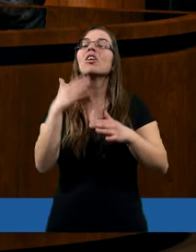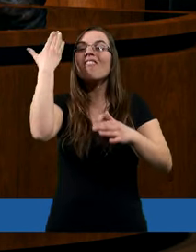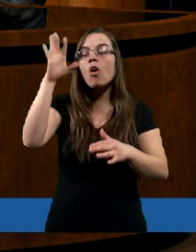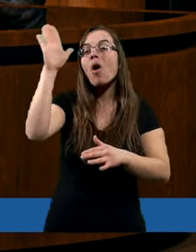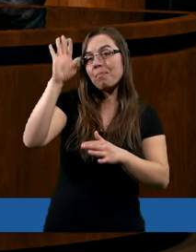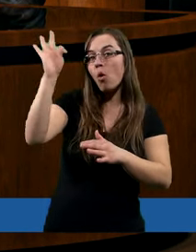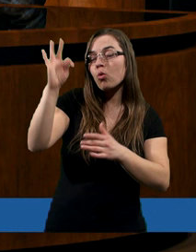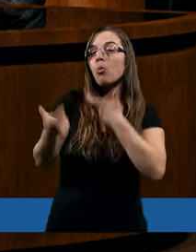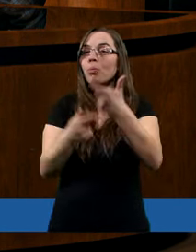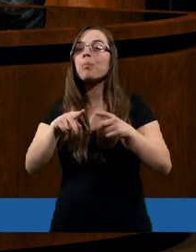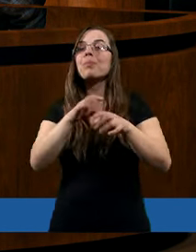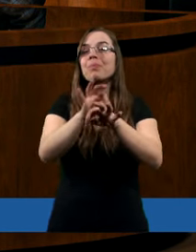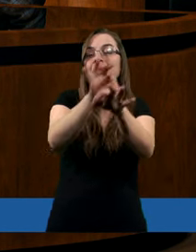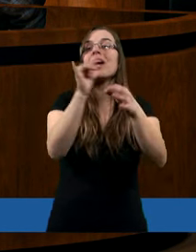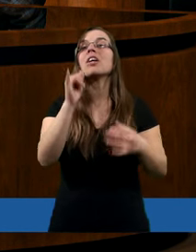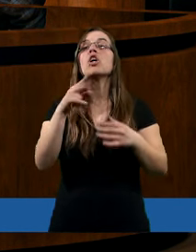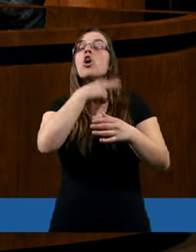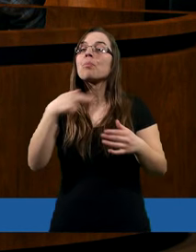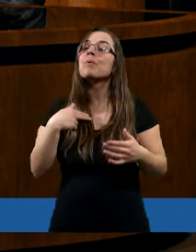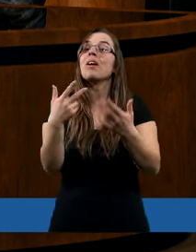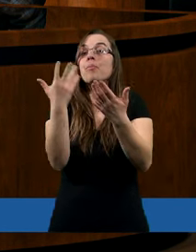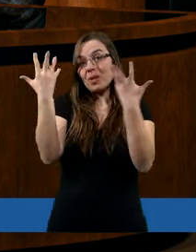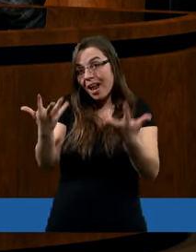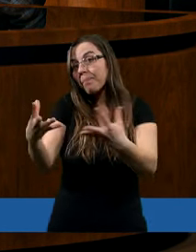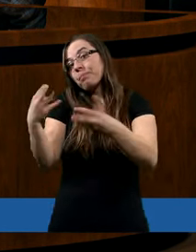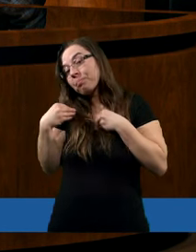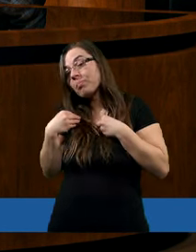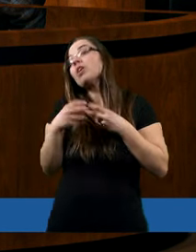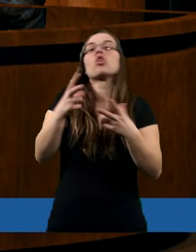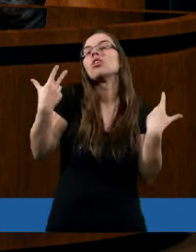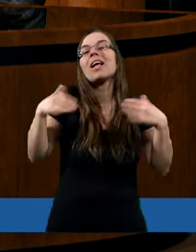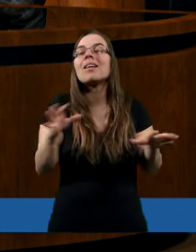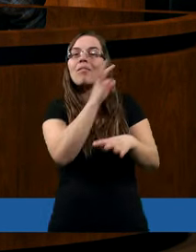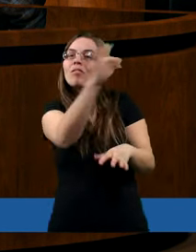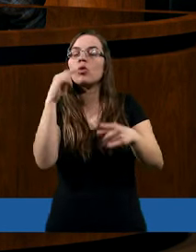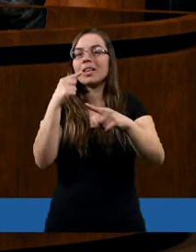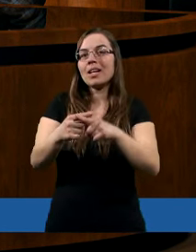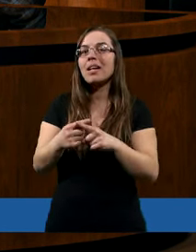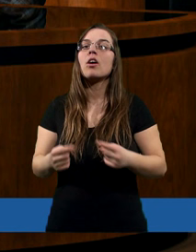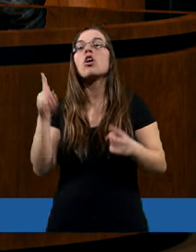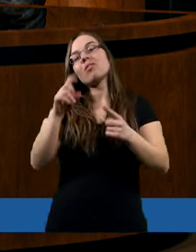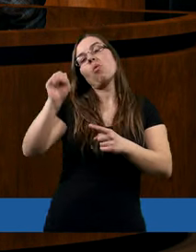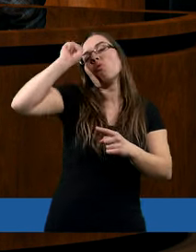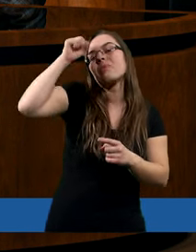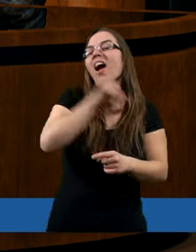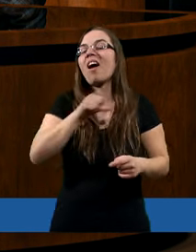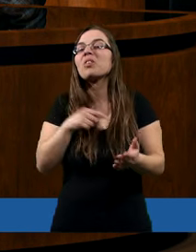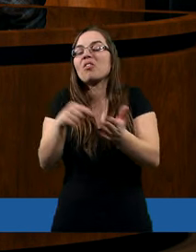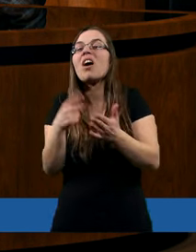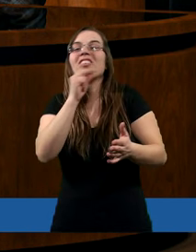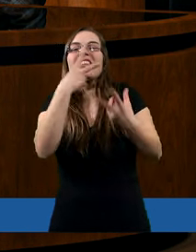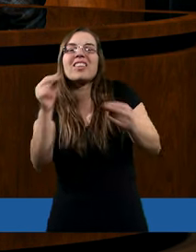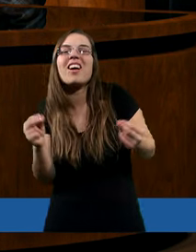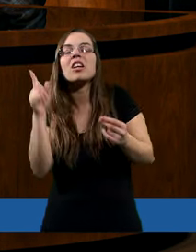tą wolę Bożą, ale często się dzieje, że rozumiemy ją. I wtedy, kiedy upieramy się i mówimy, że nie, ja jednak